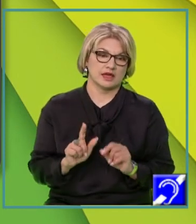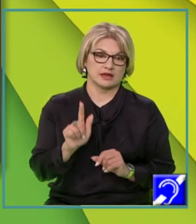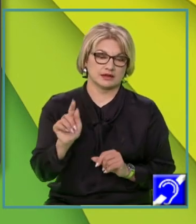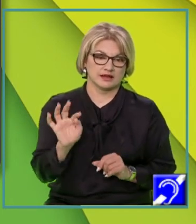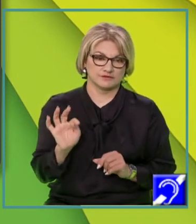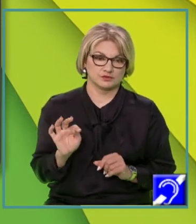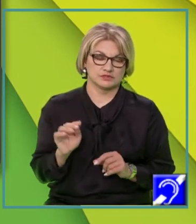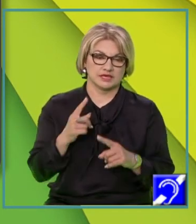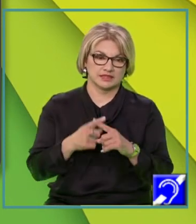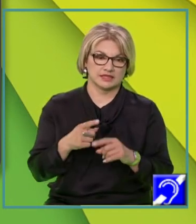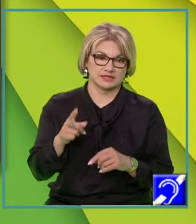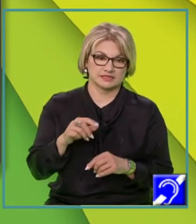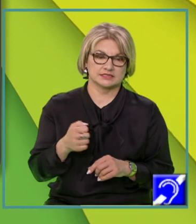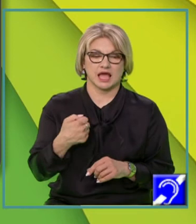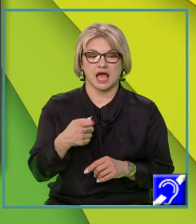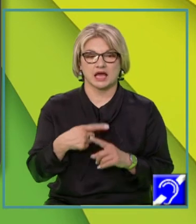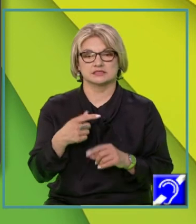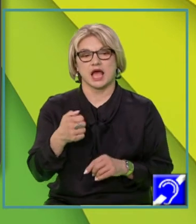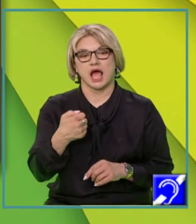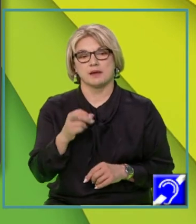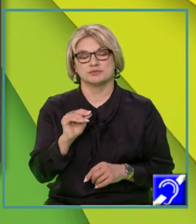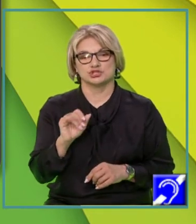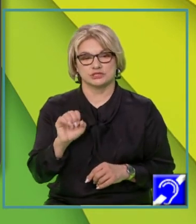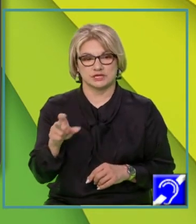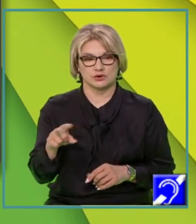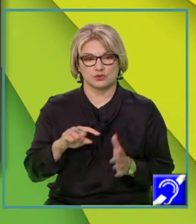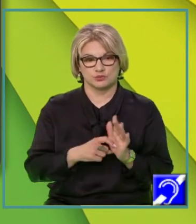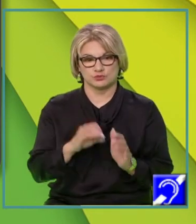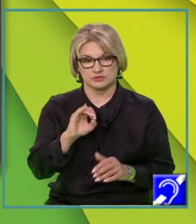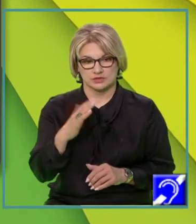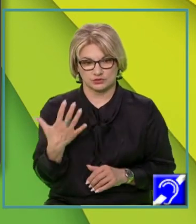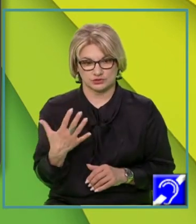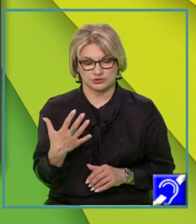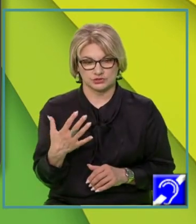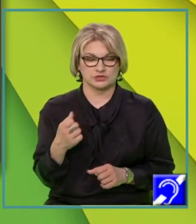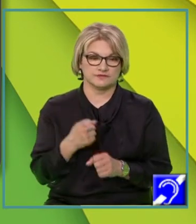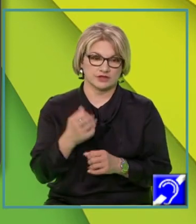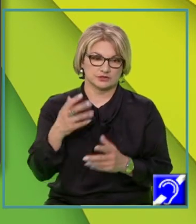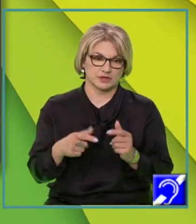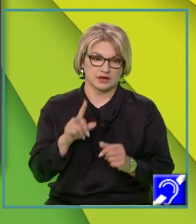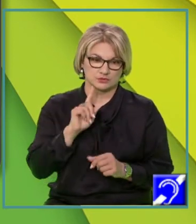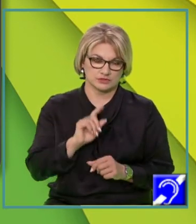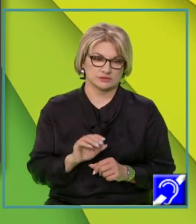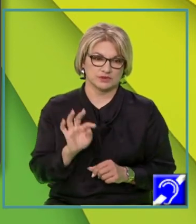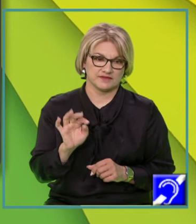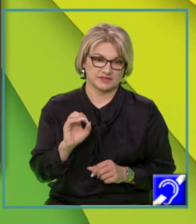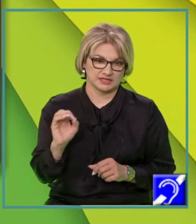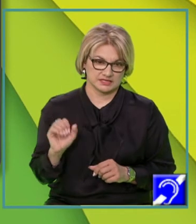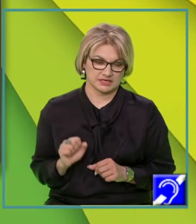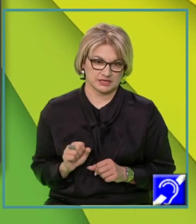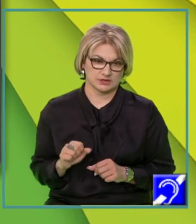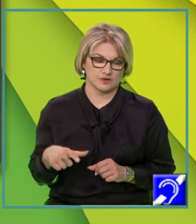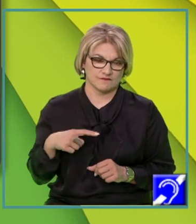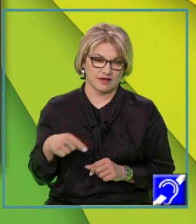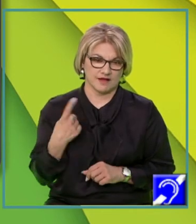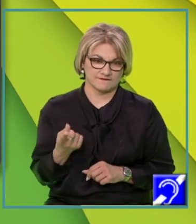intersectează axa absciselor în punctul de coordonate 0 și 5, vom calcula foarte simplu F de 0, care